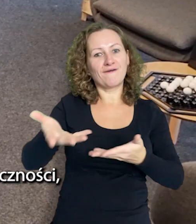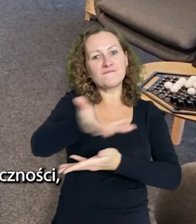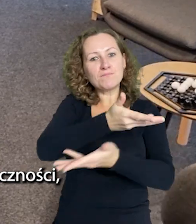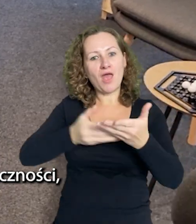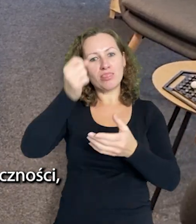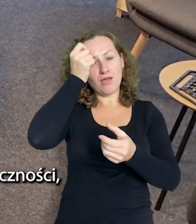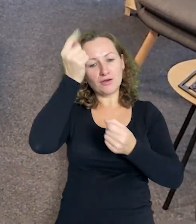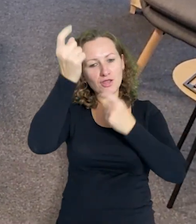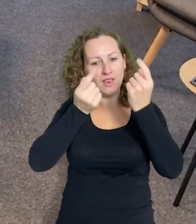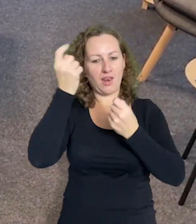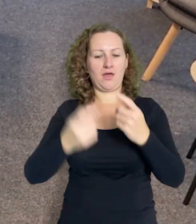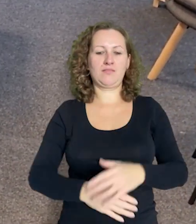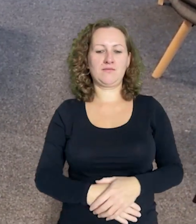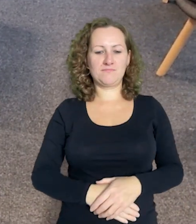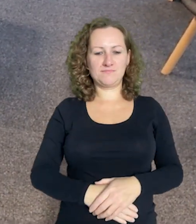idei i integracji.